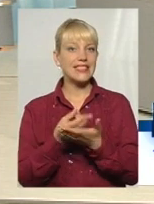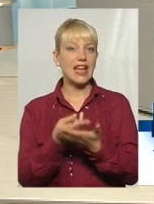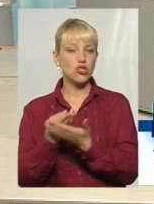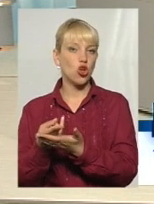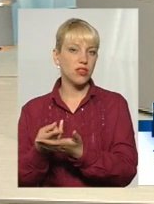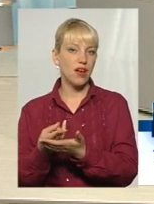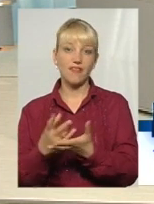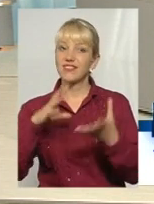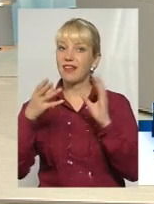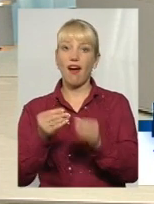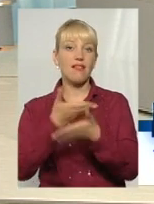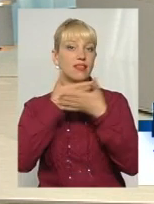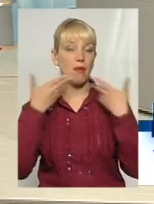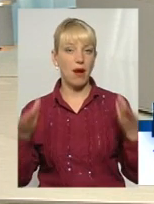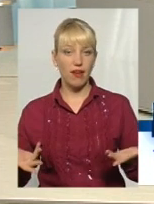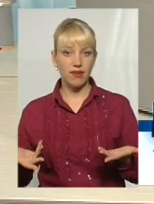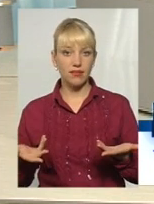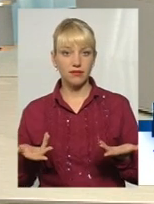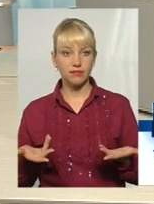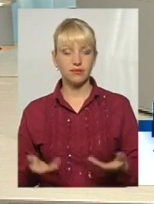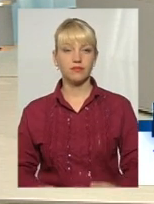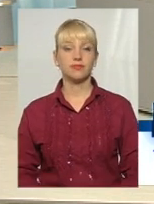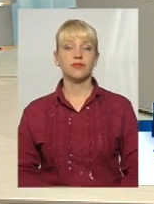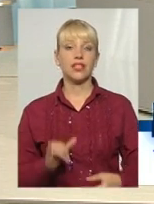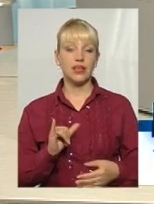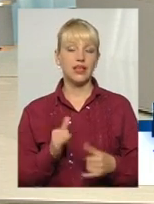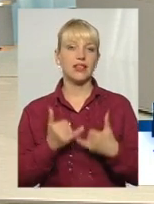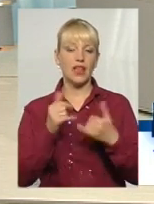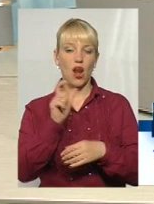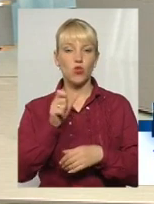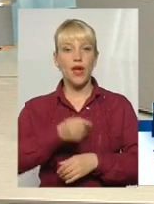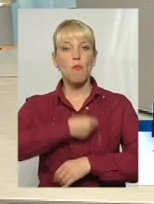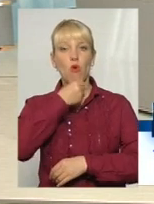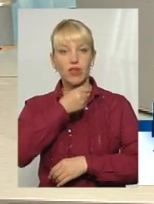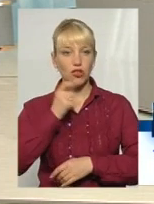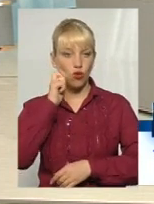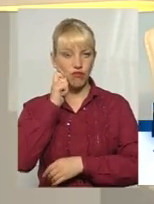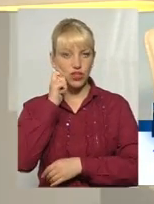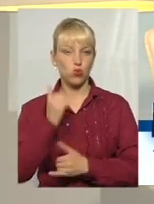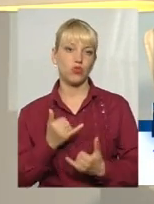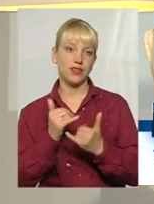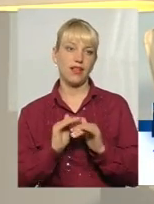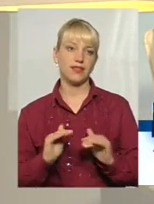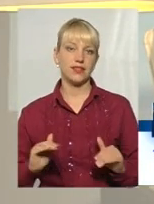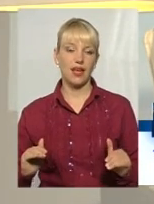такого взагалі немає. І для людей похилого віку, і для дітей